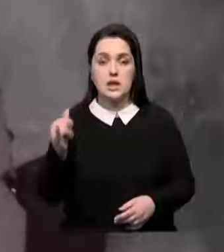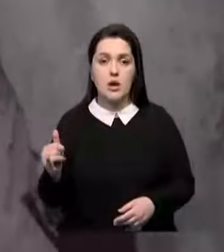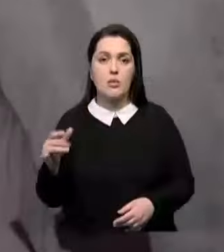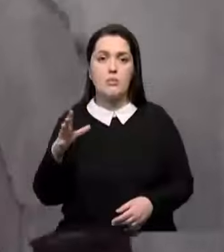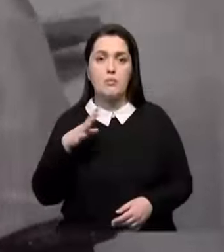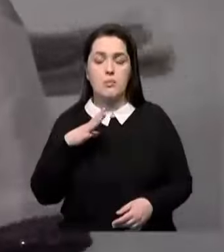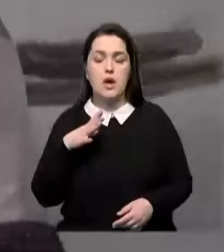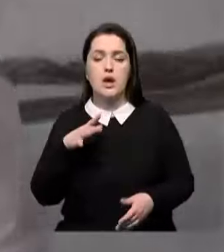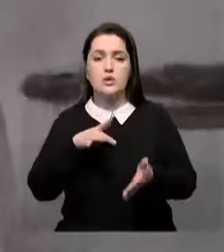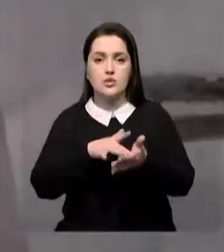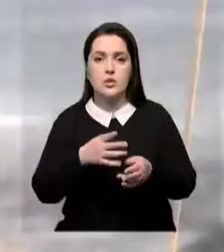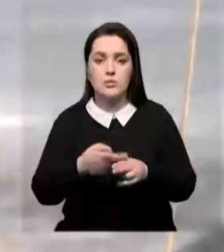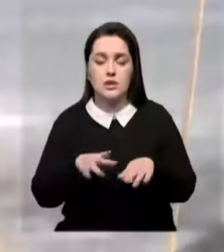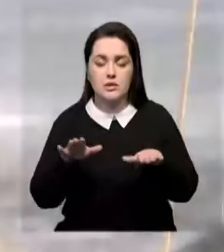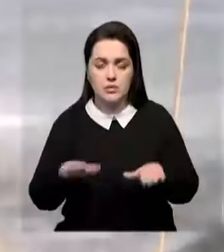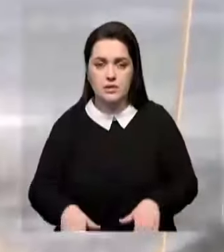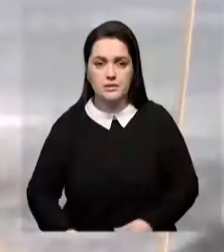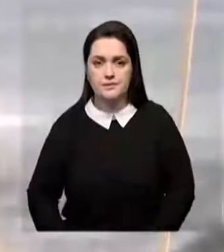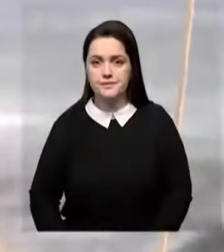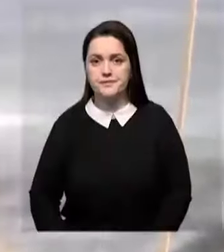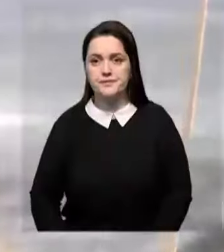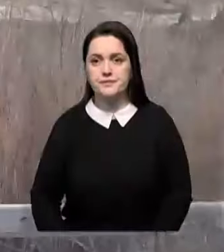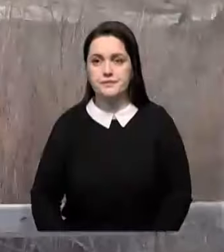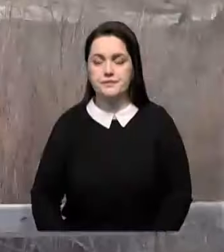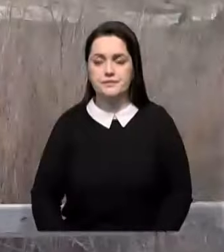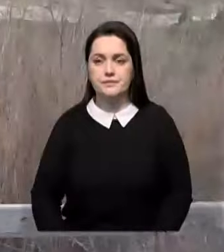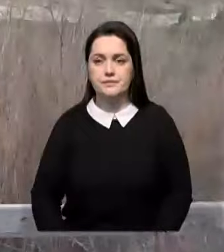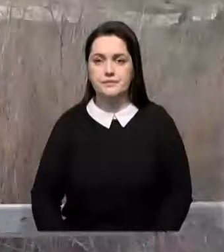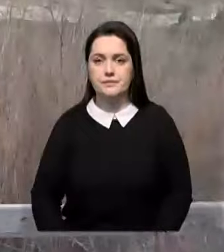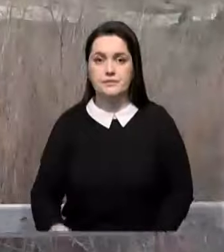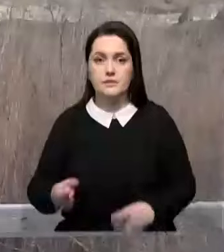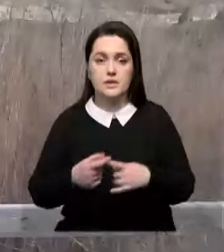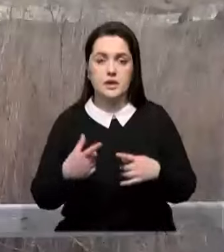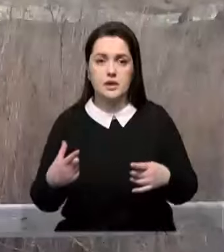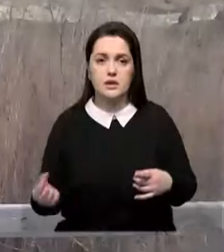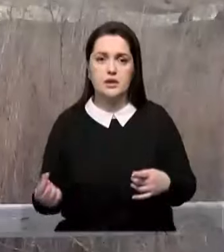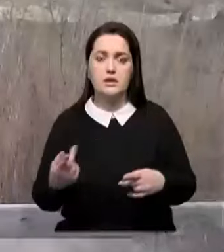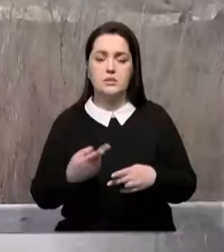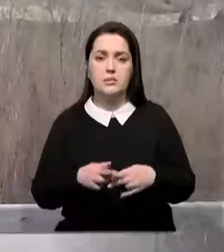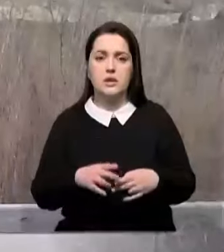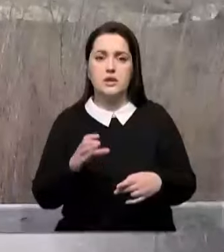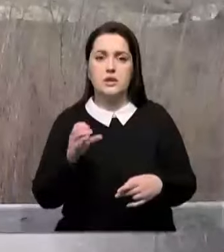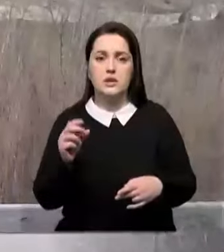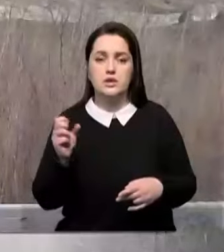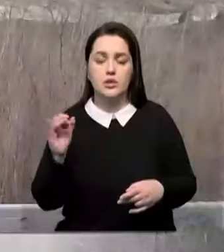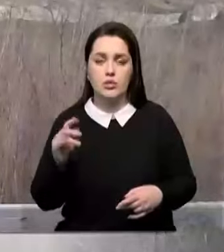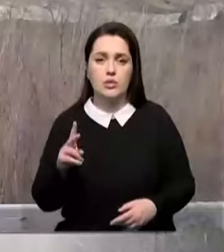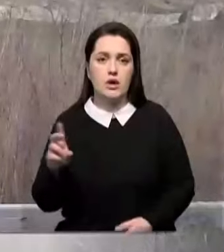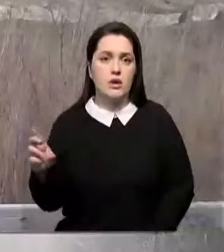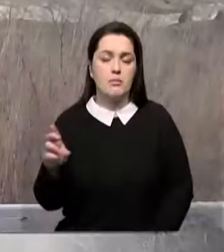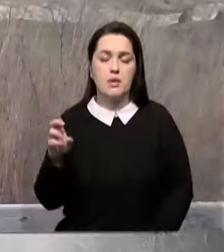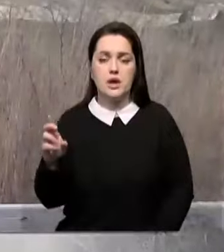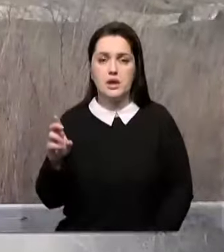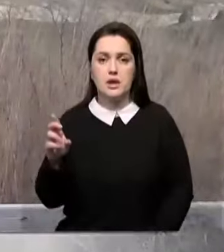проводила экскурсии в эту местность. Вокруг саксаул, листья, вот это вот чинки, вот эти белоснежные